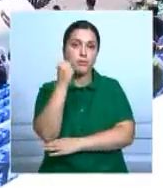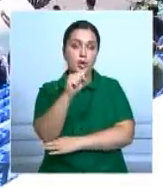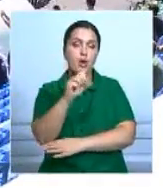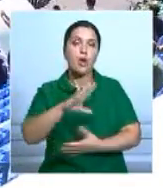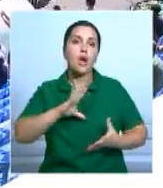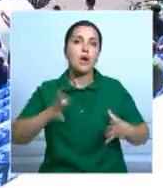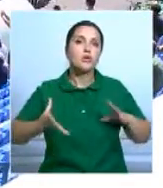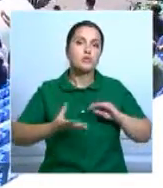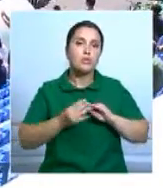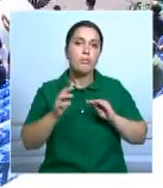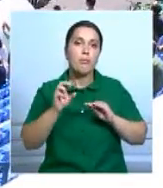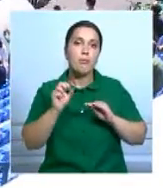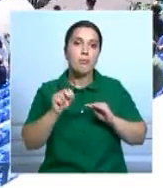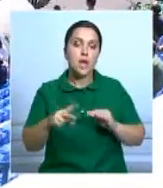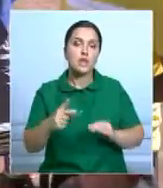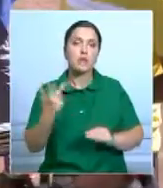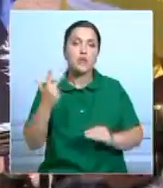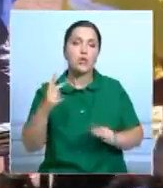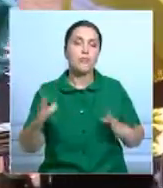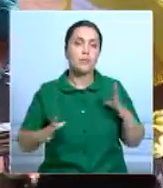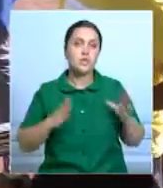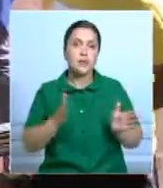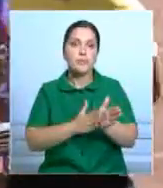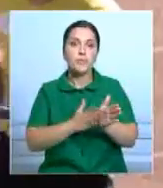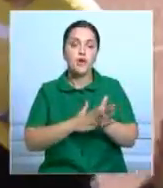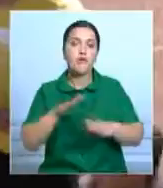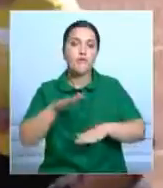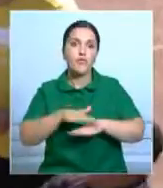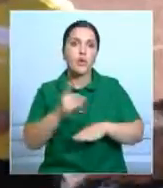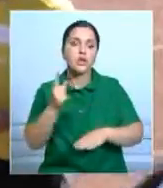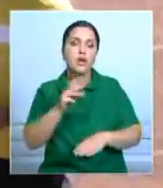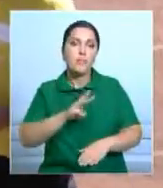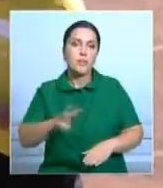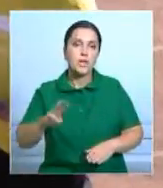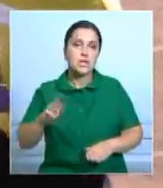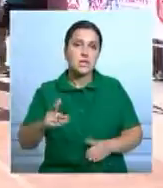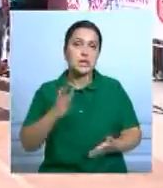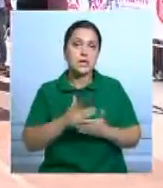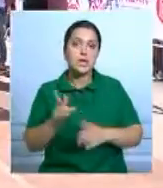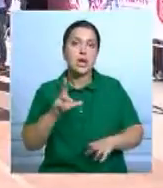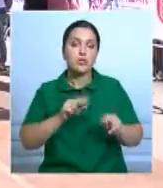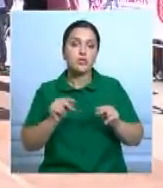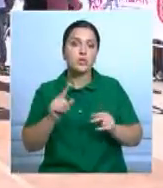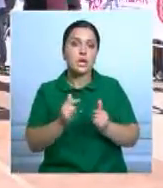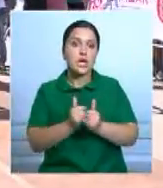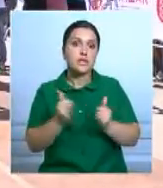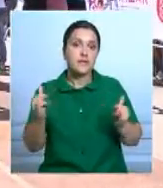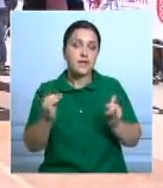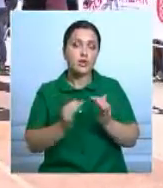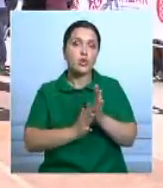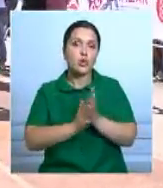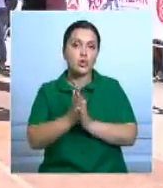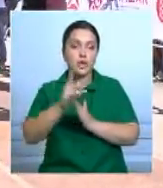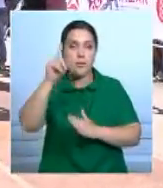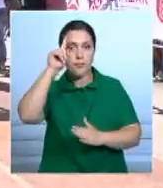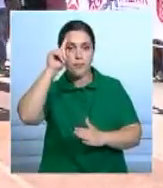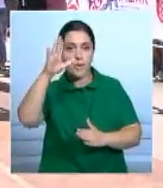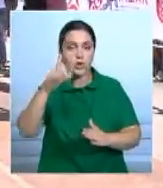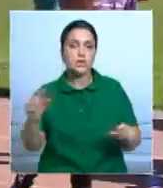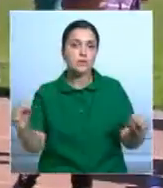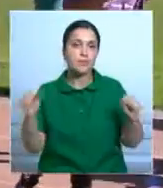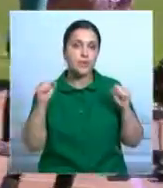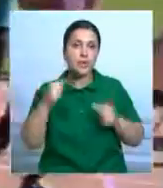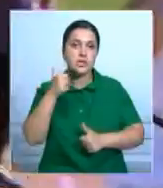определяют по сумме очков трех упражнений. Призовой фонд составляет более миллиона тенге. Организаторы надеются, что с развитием и ростом популярности